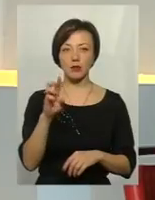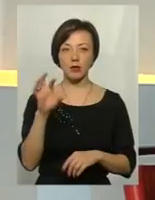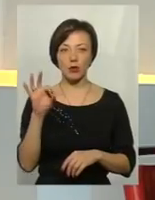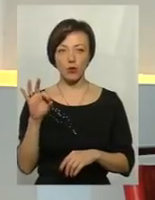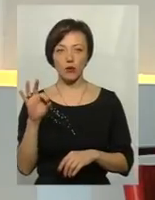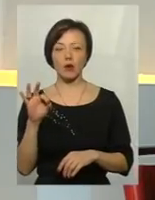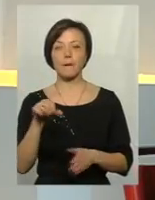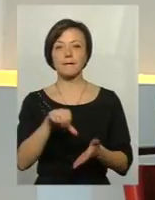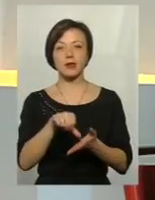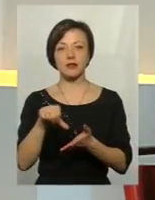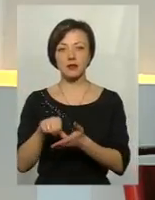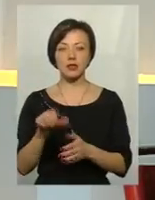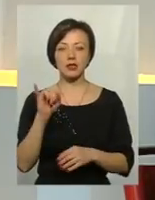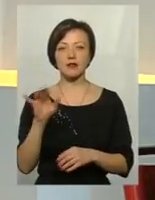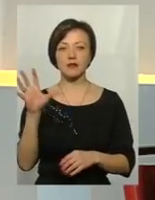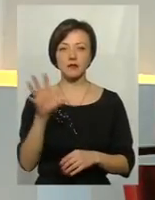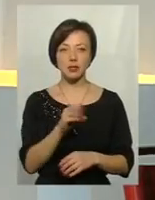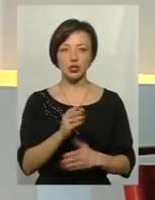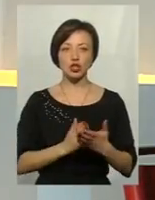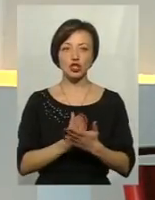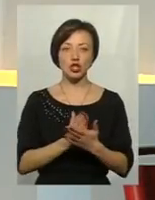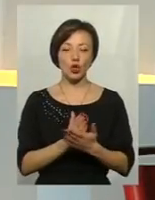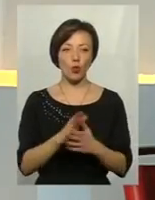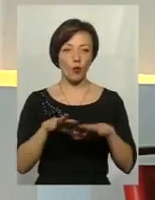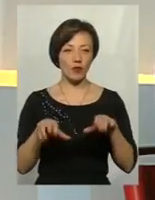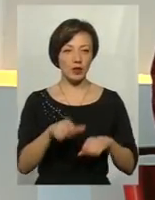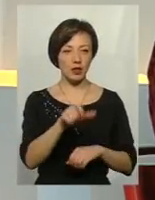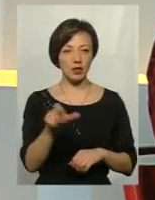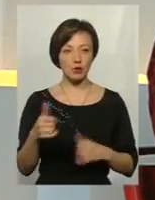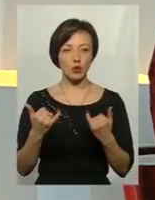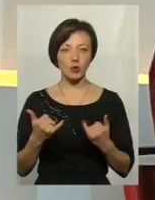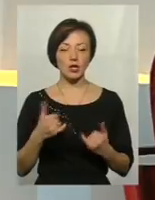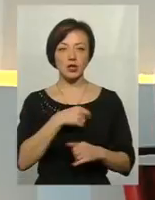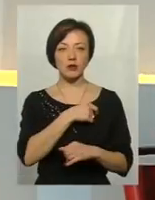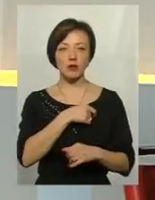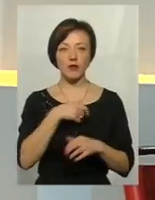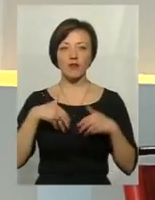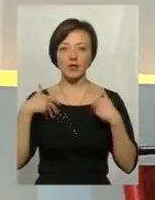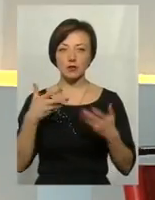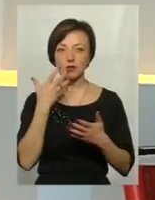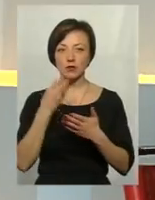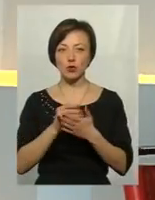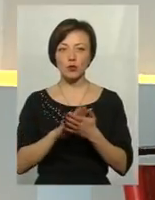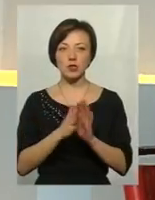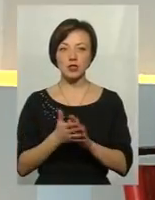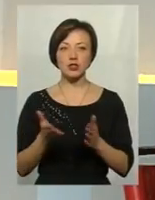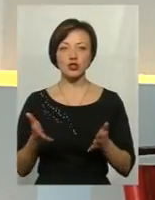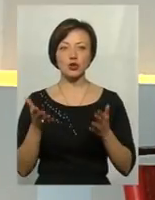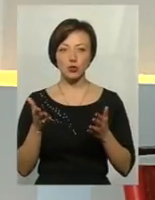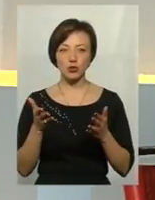представники, власне, як усі чиновники. І сьогодні якраз депутати висловили свою позицію чітку.